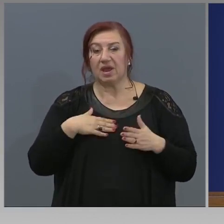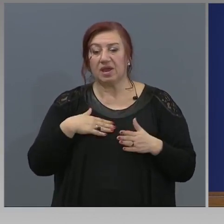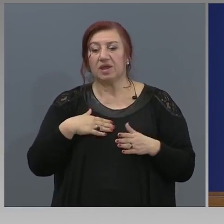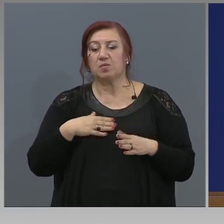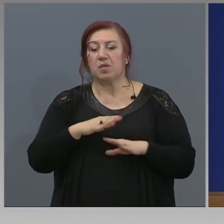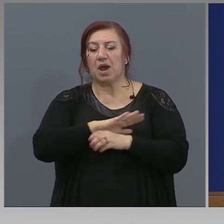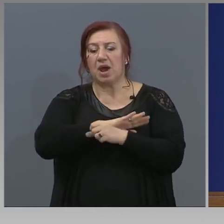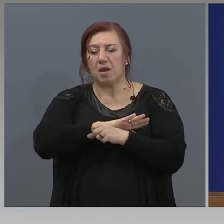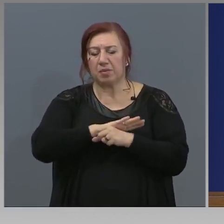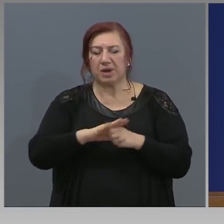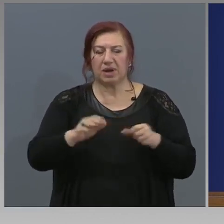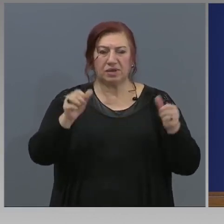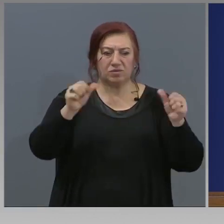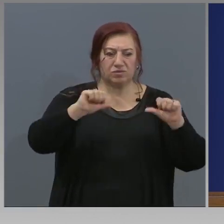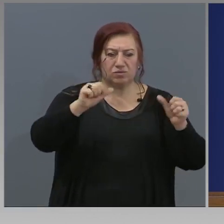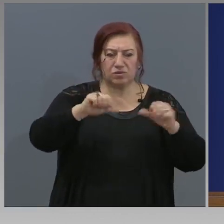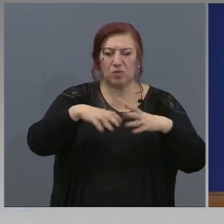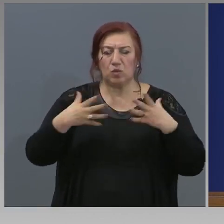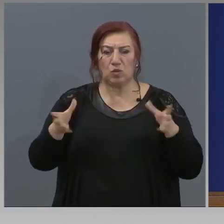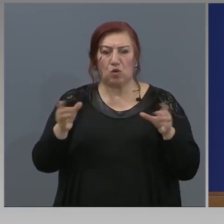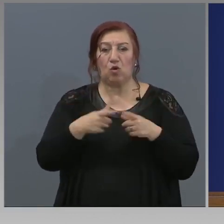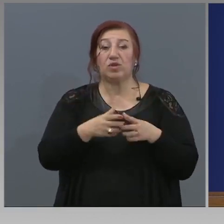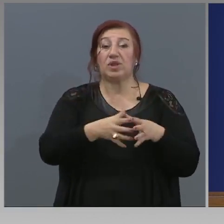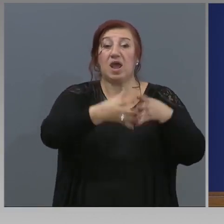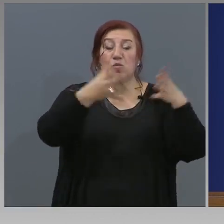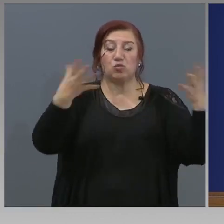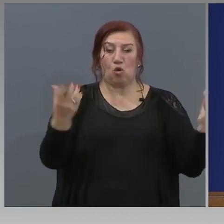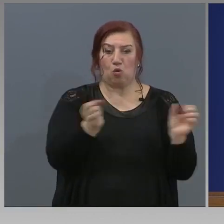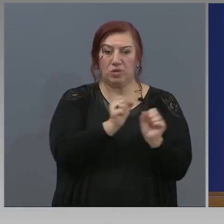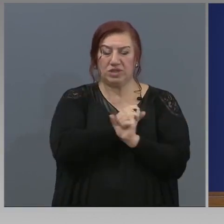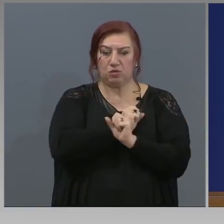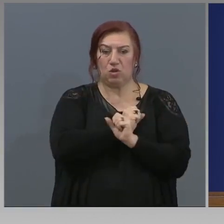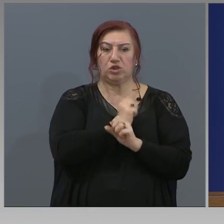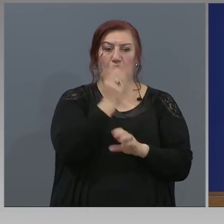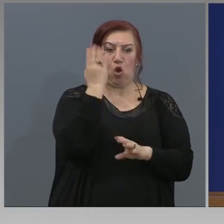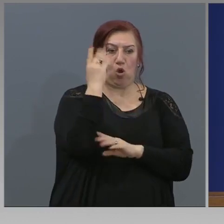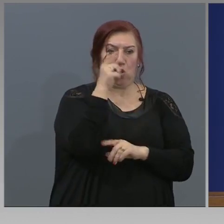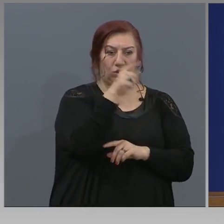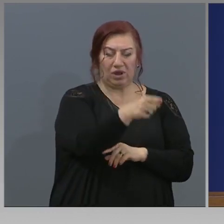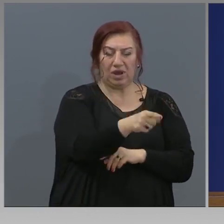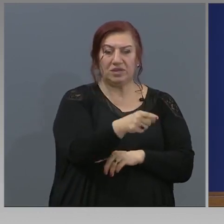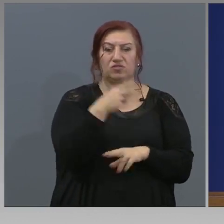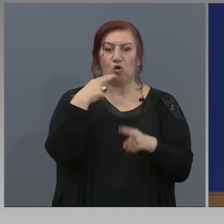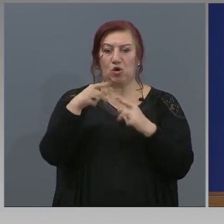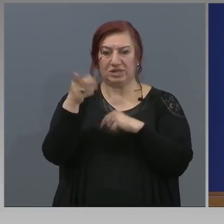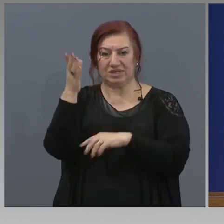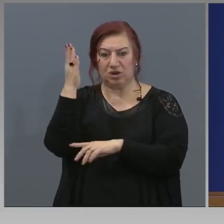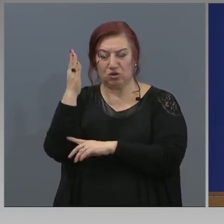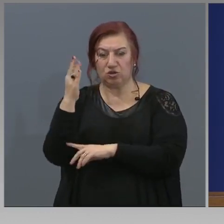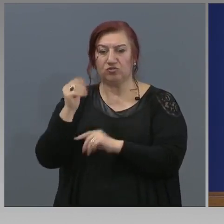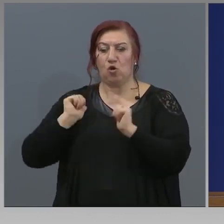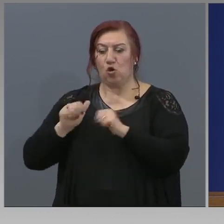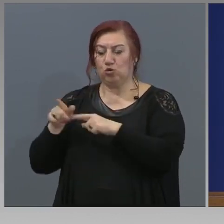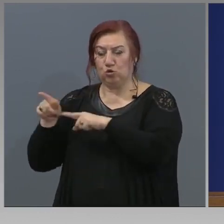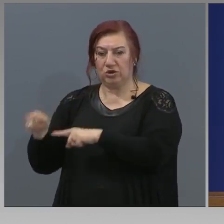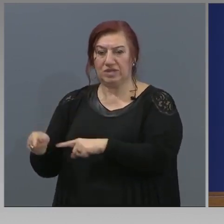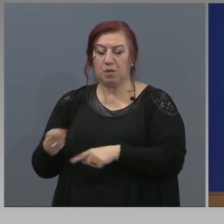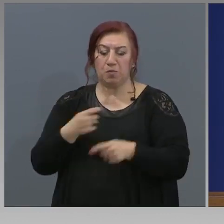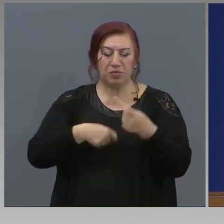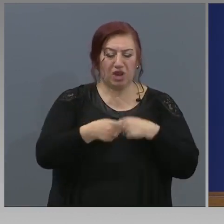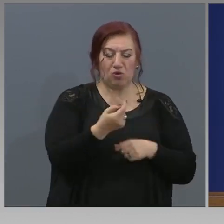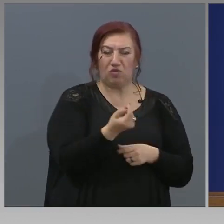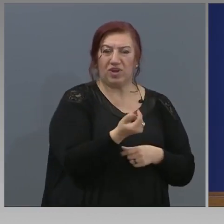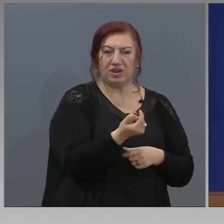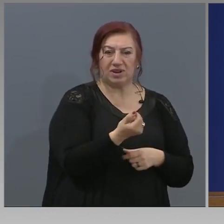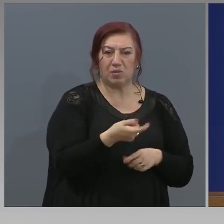всички сектори, но най-големите са тези хотелиерство, ресторантьорство, туризъм, сектора на търговията на Дребно и